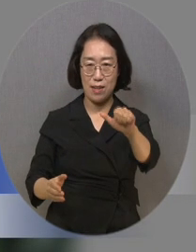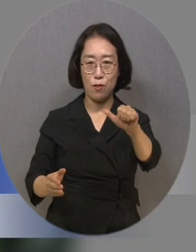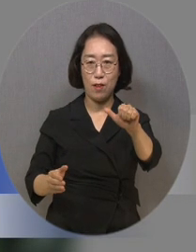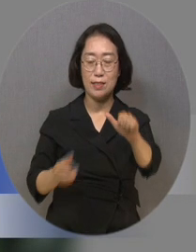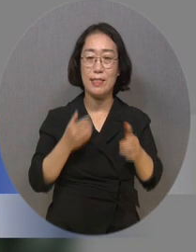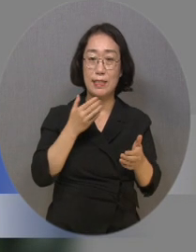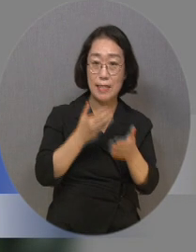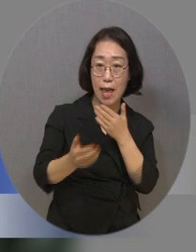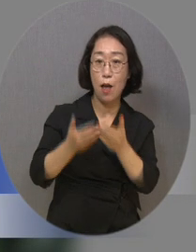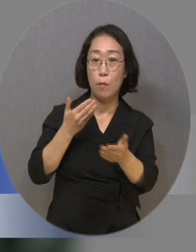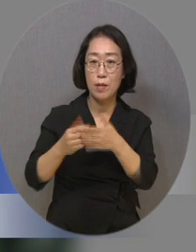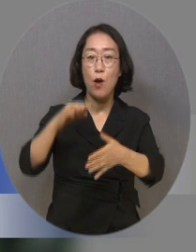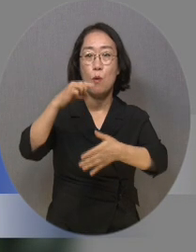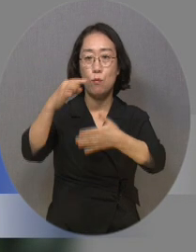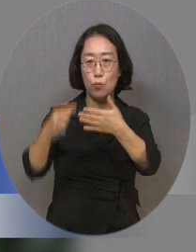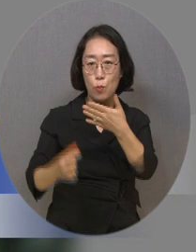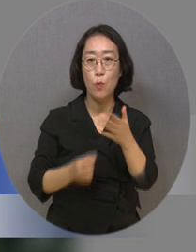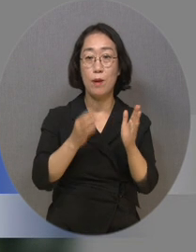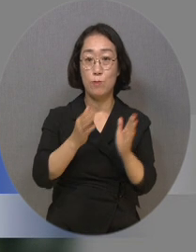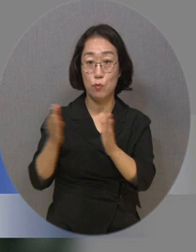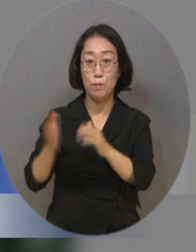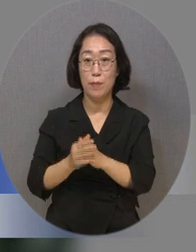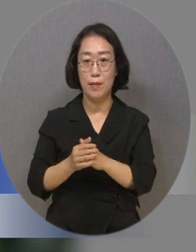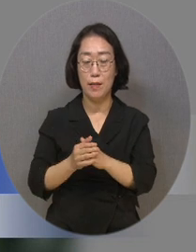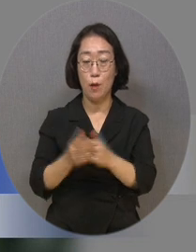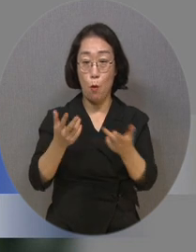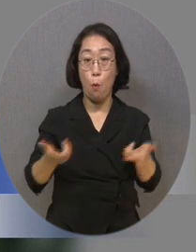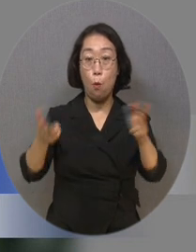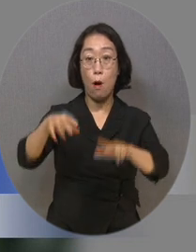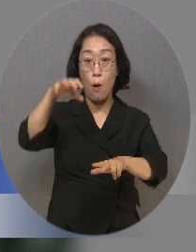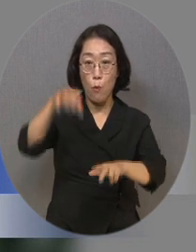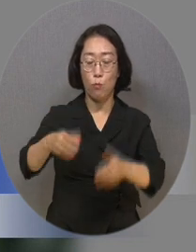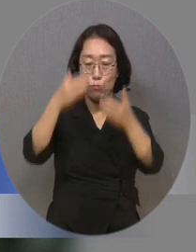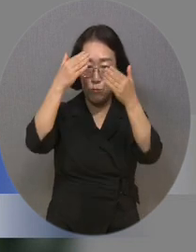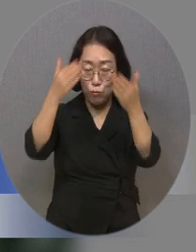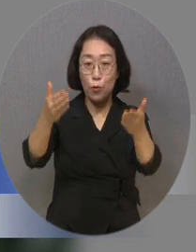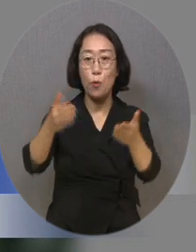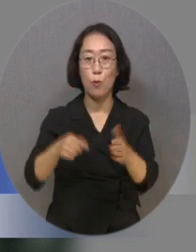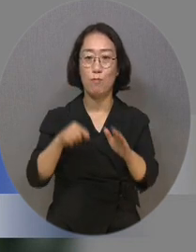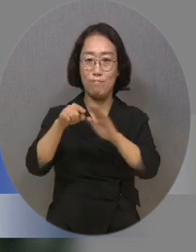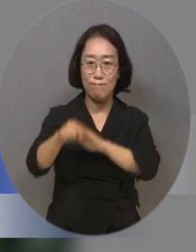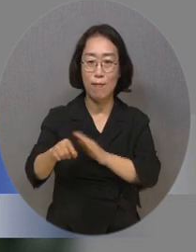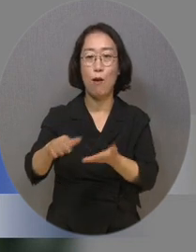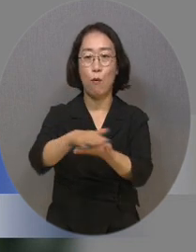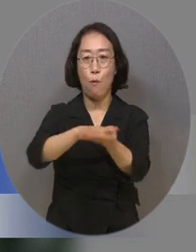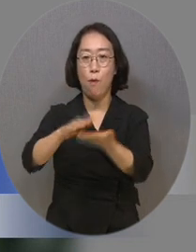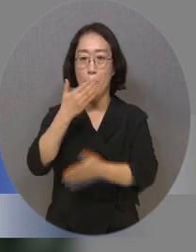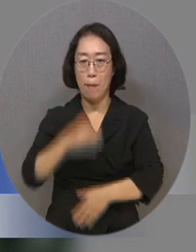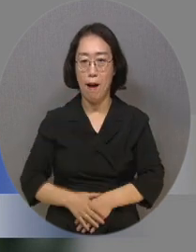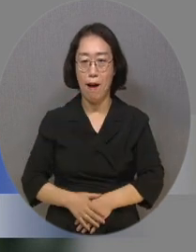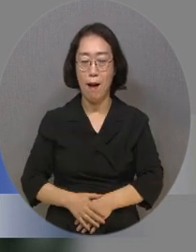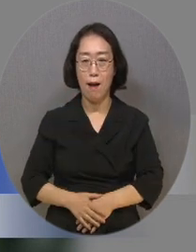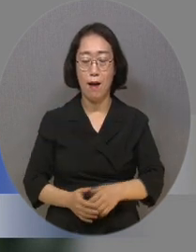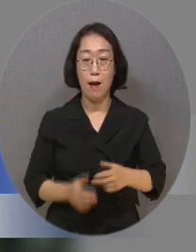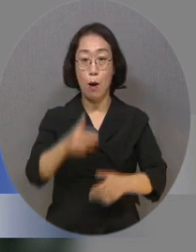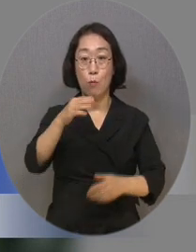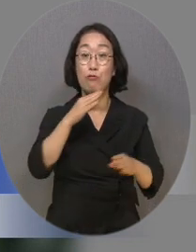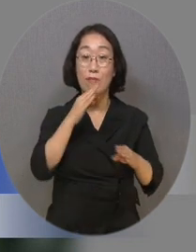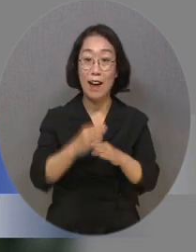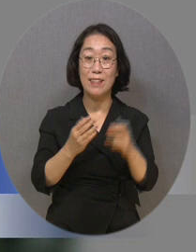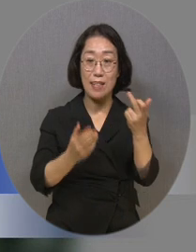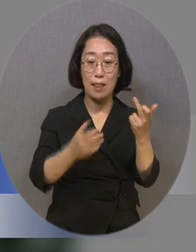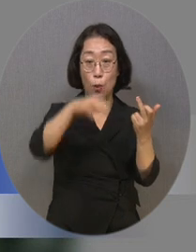체험과정 생태 프로그램을 준비해 국립공원에서 무료로 운영하는데요. 북한산과 가야산,